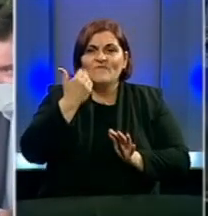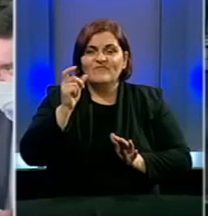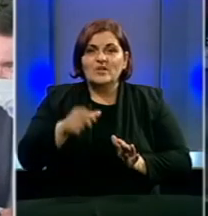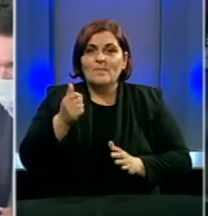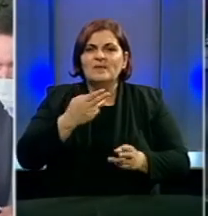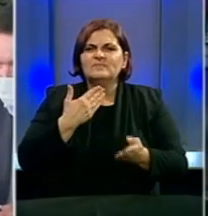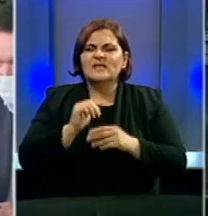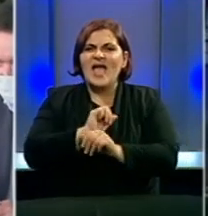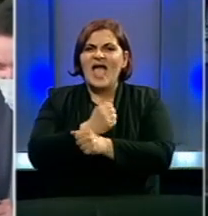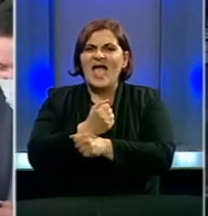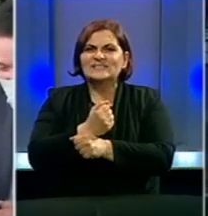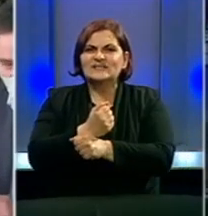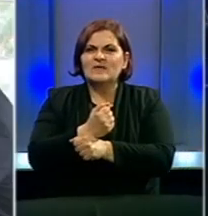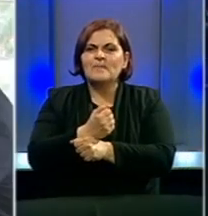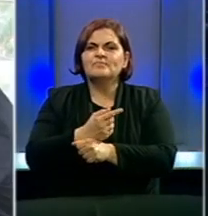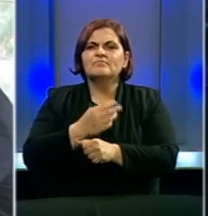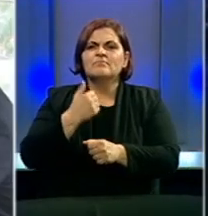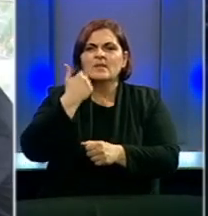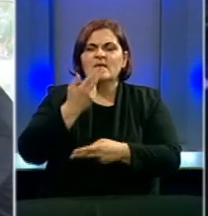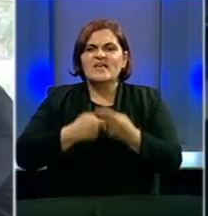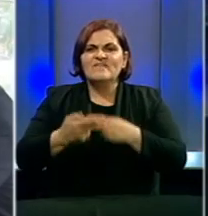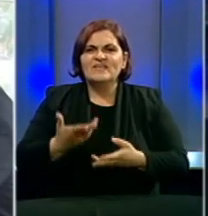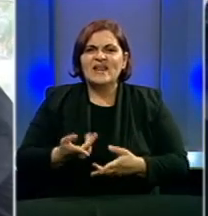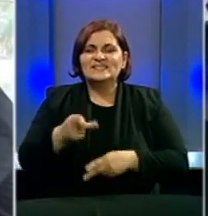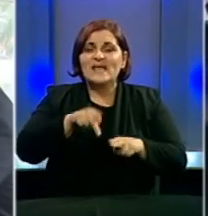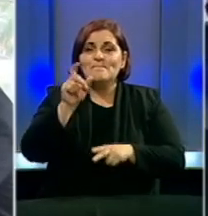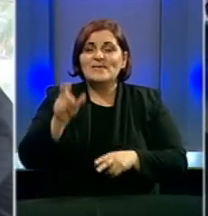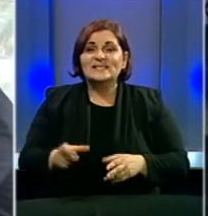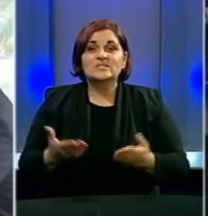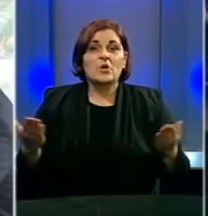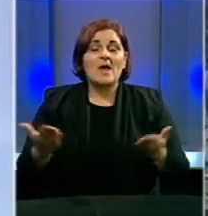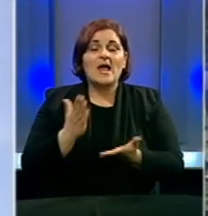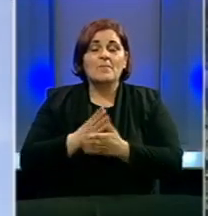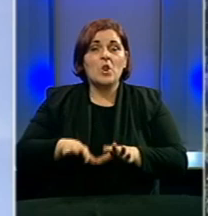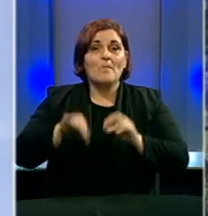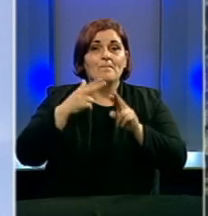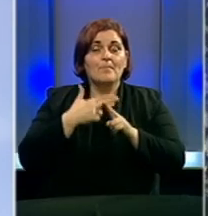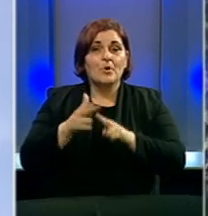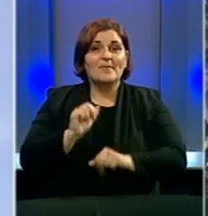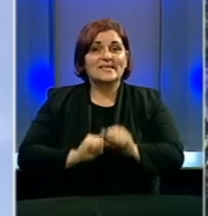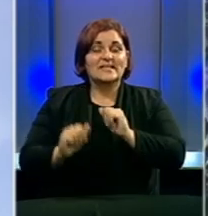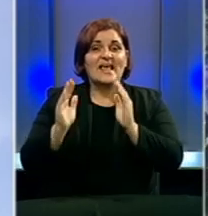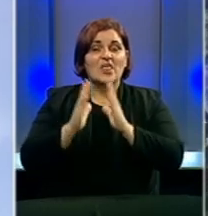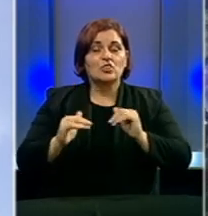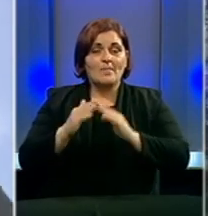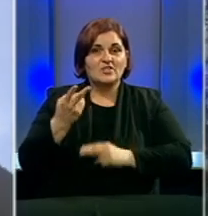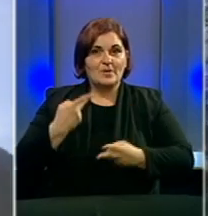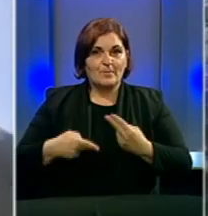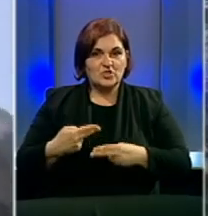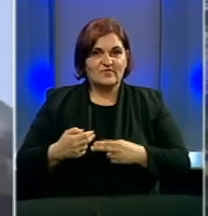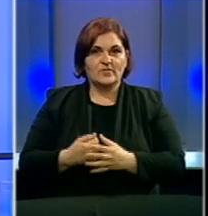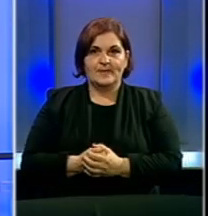sastanak hercegovačkih vinogradara i vinara sa ministrom Košarcem, kako bi bilo pronađeno rješenje za zaštit u domaćoj proizvodnji.